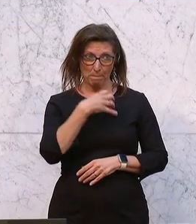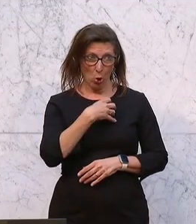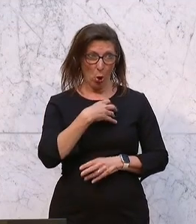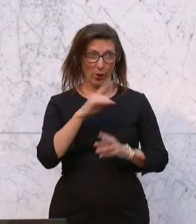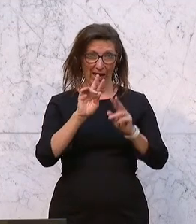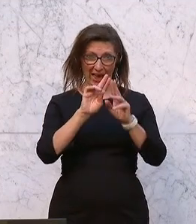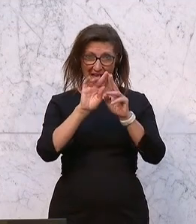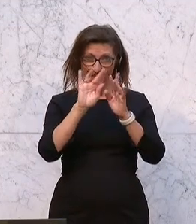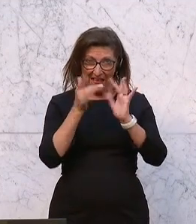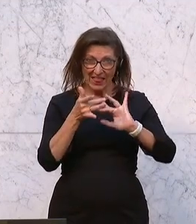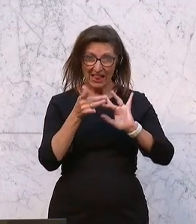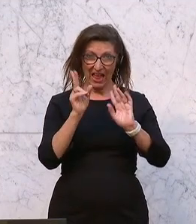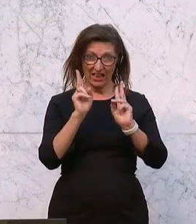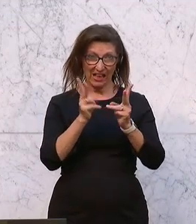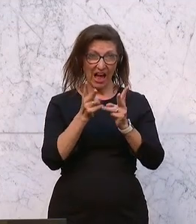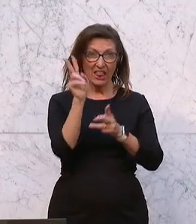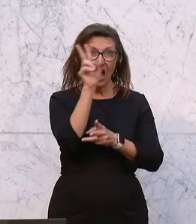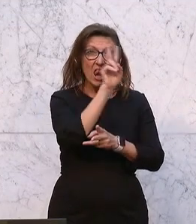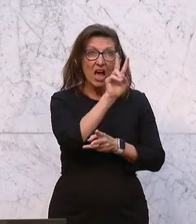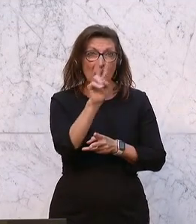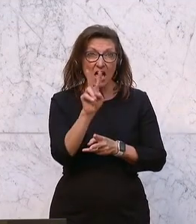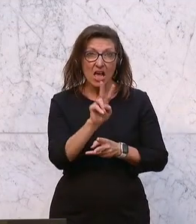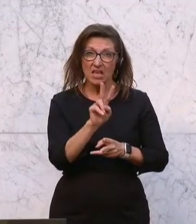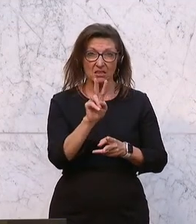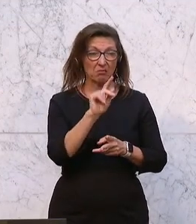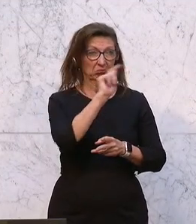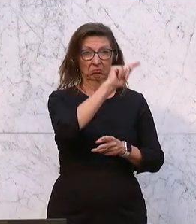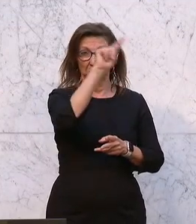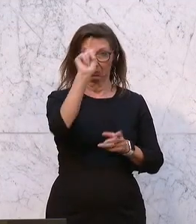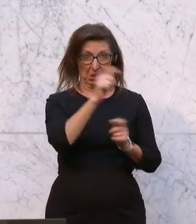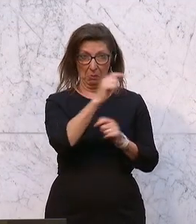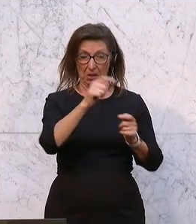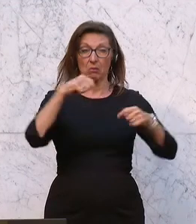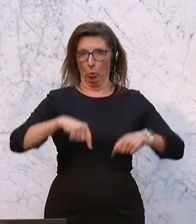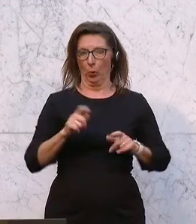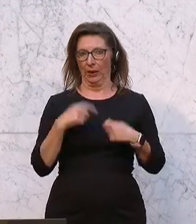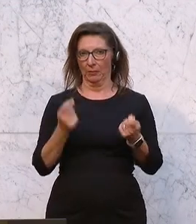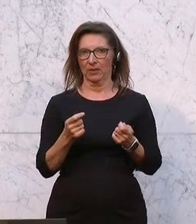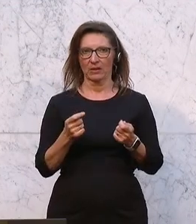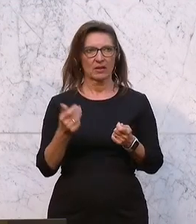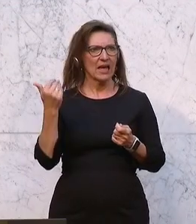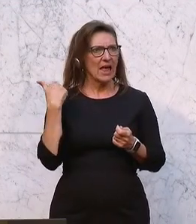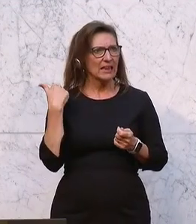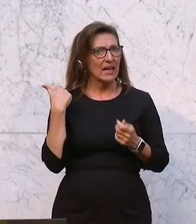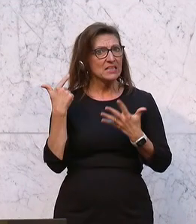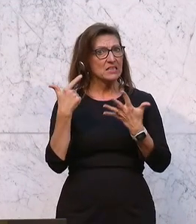nachzuvollziehen sind und nachzulesen sein. Wenn der Herr Kollege Kreiner gesagt hat, die letzten sieben Jahre